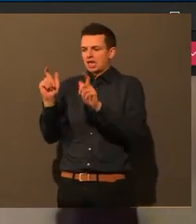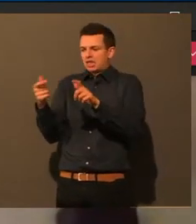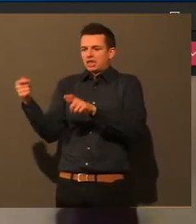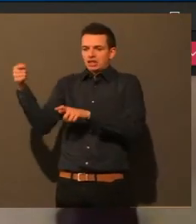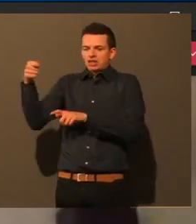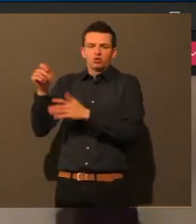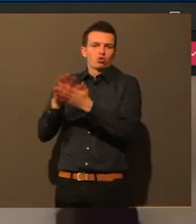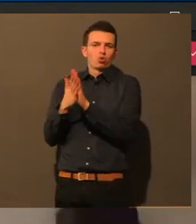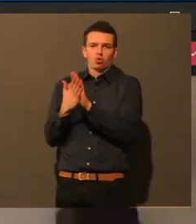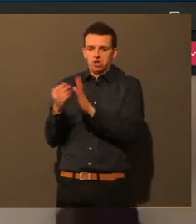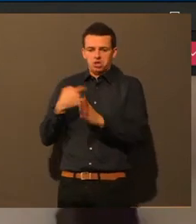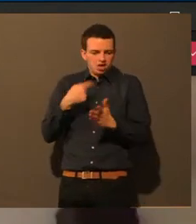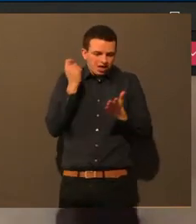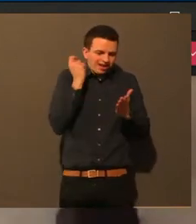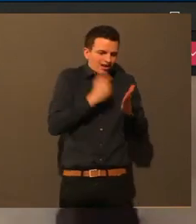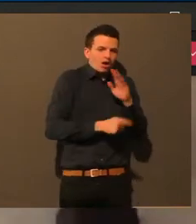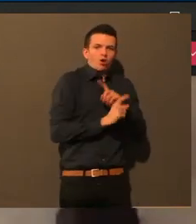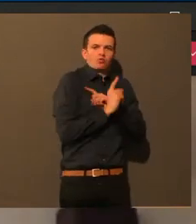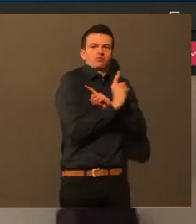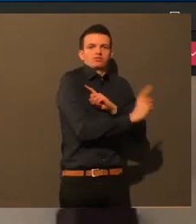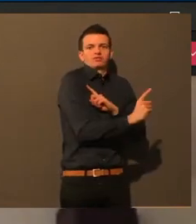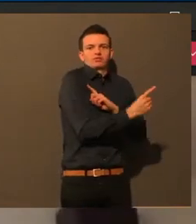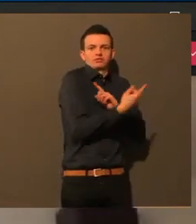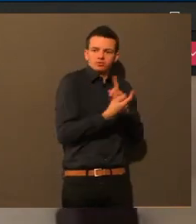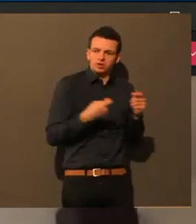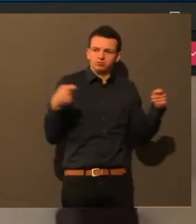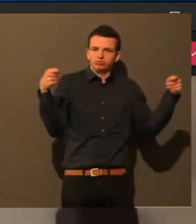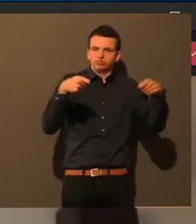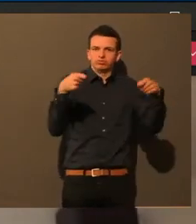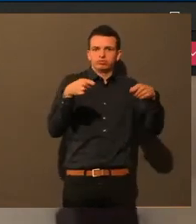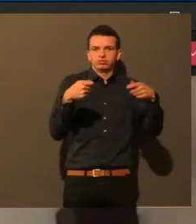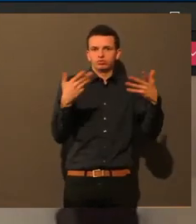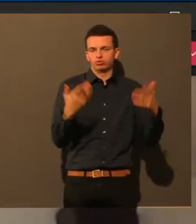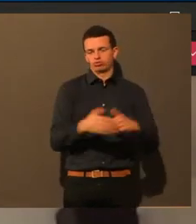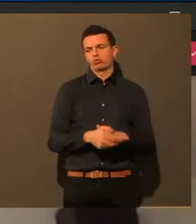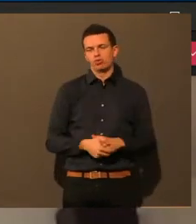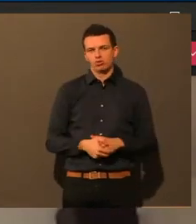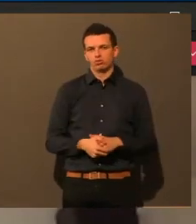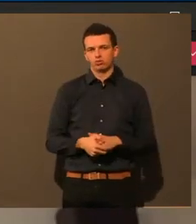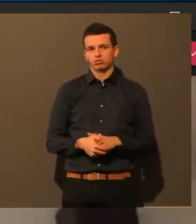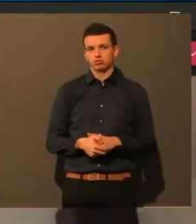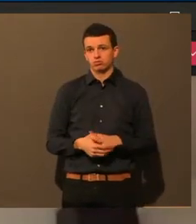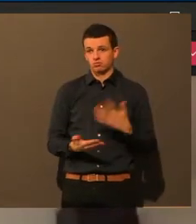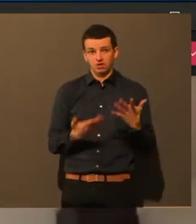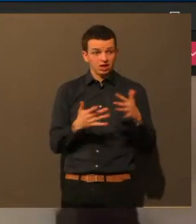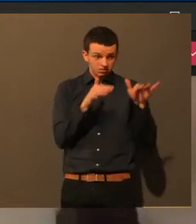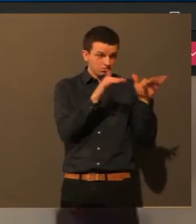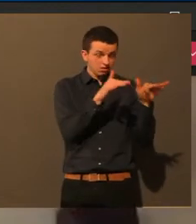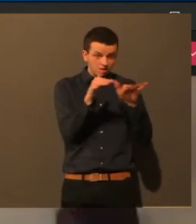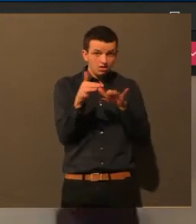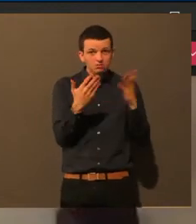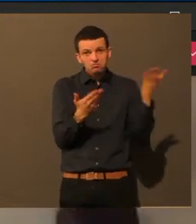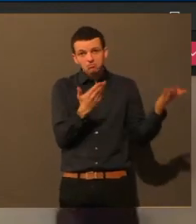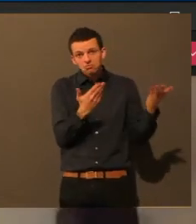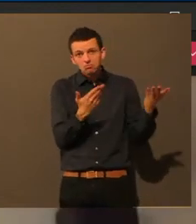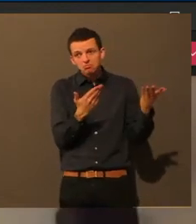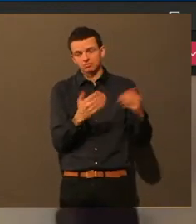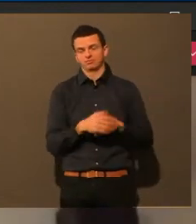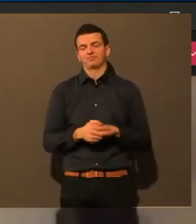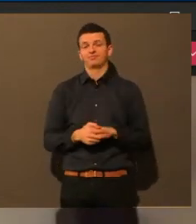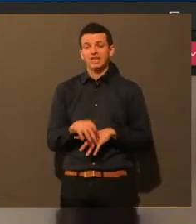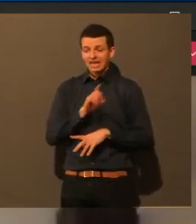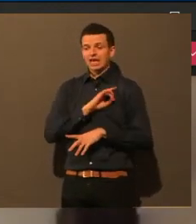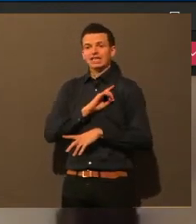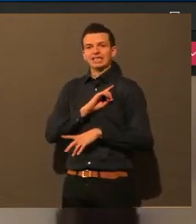so weiter und so fort. Ich erkläre mich auch bereit, am 24.12. den Bus zu befüllen und rumzufahren und die